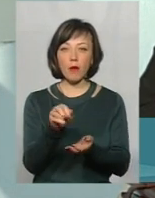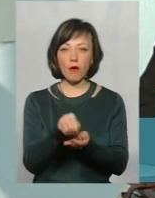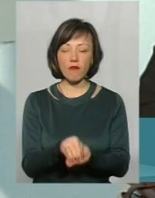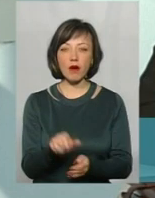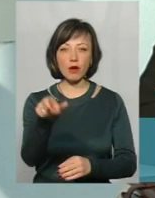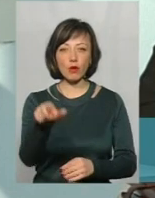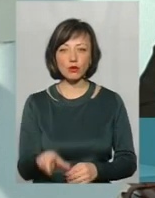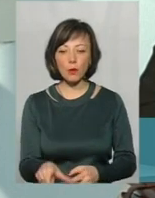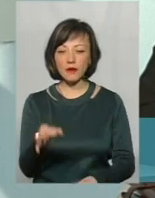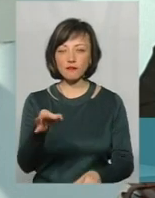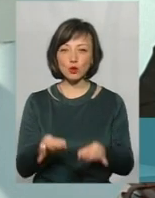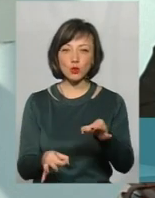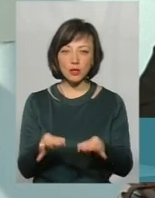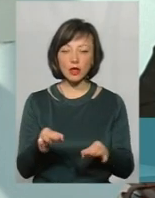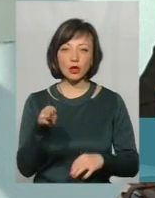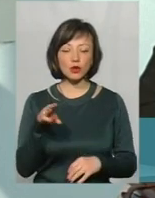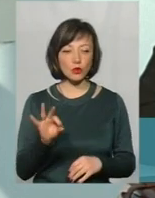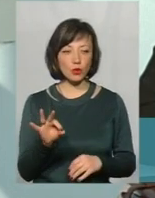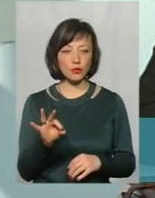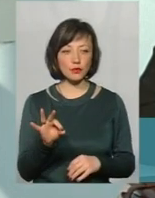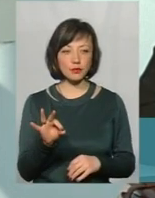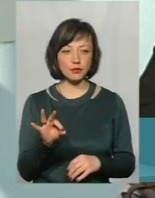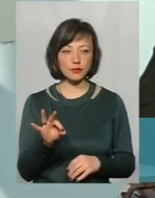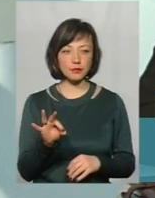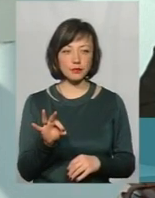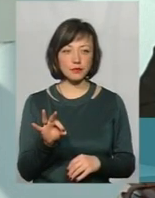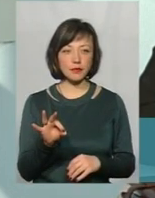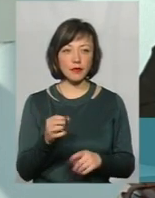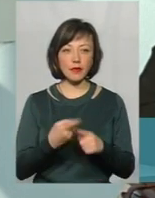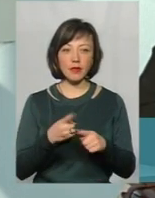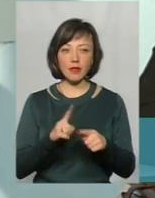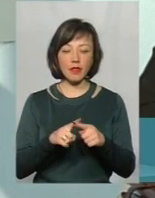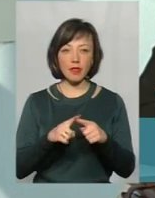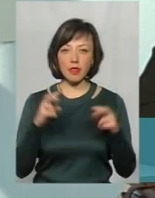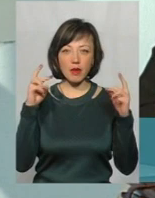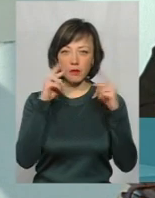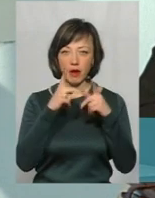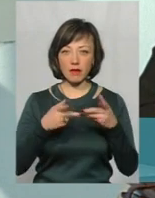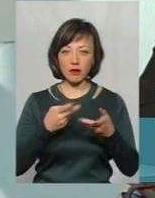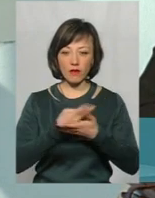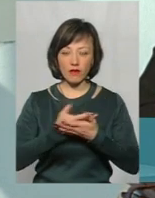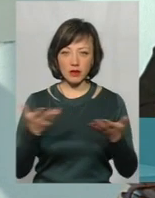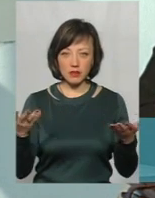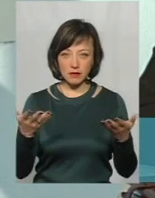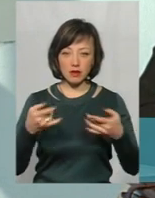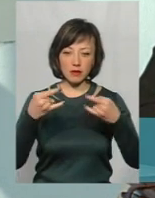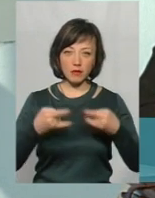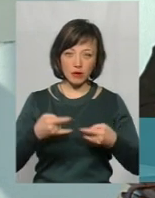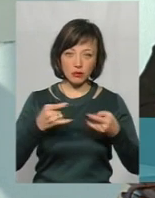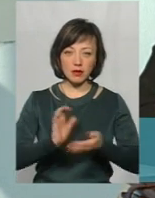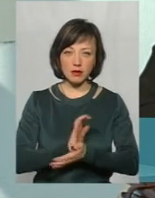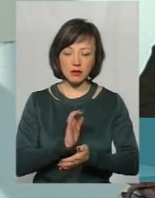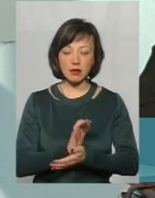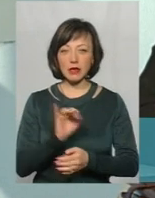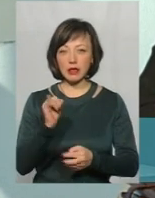особи у суді, то воно неправильно, по-перше, розтиражовано засобами масової інформації